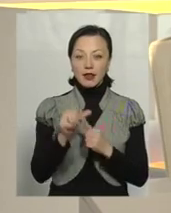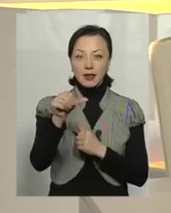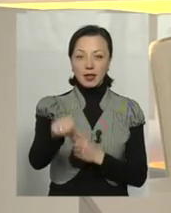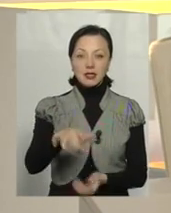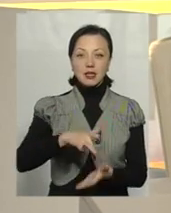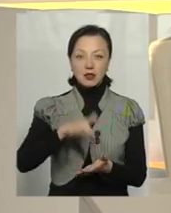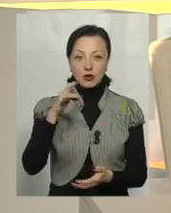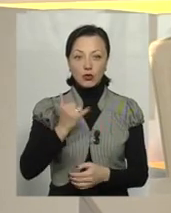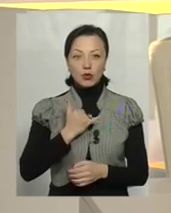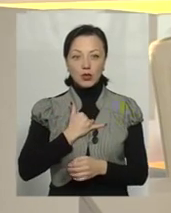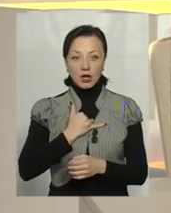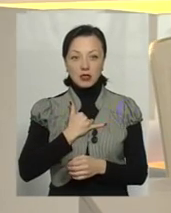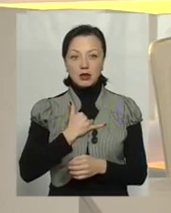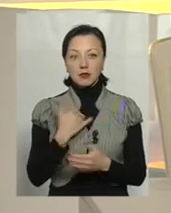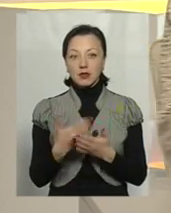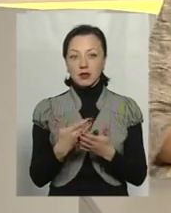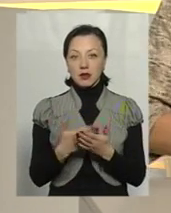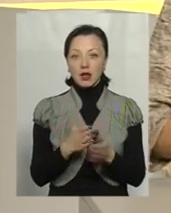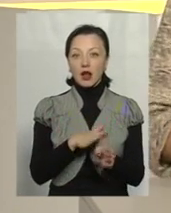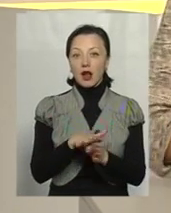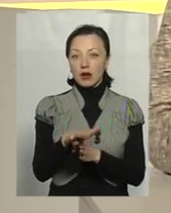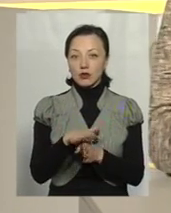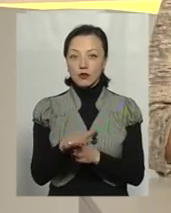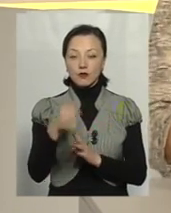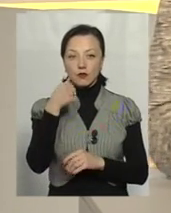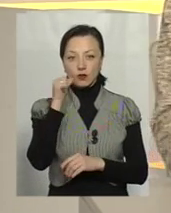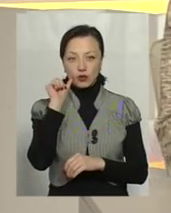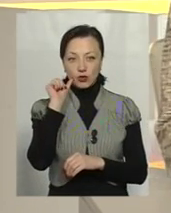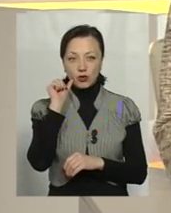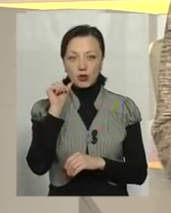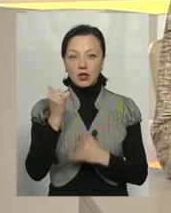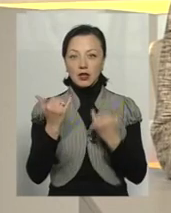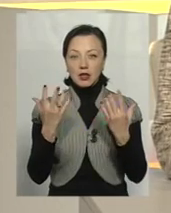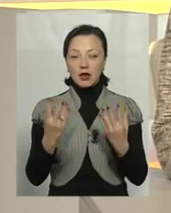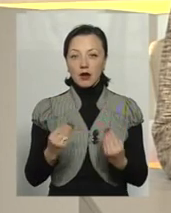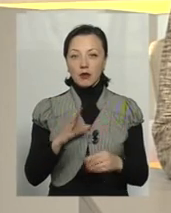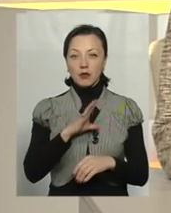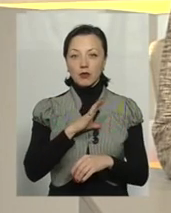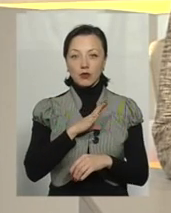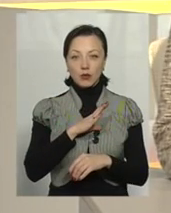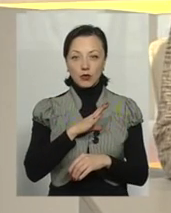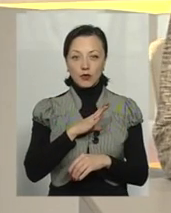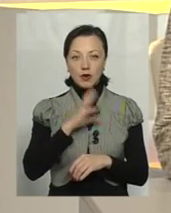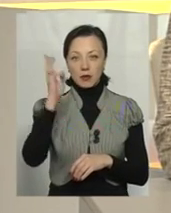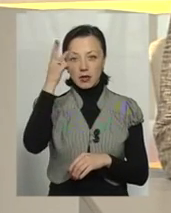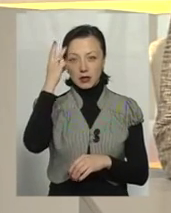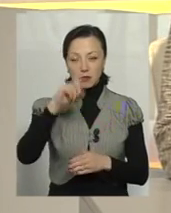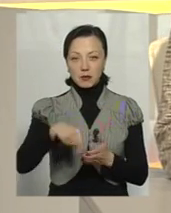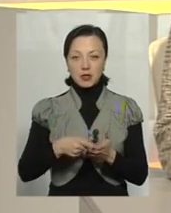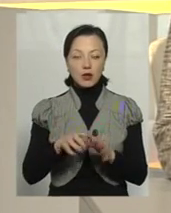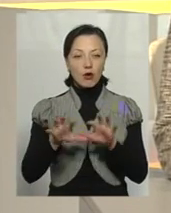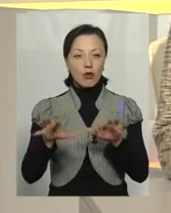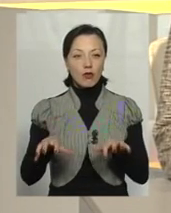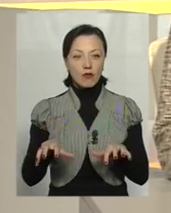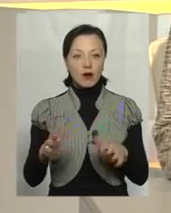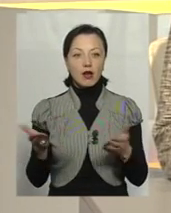нас здавалося б реалізовується. Вчора, днями в нашій студії був Хмельницький міський голова,